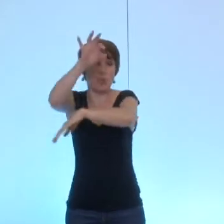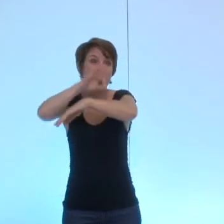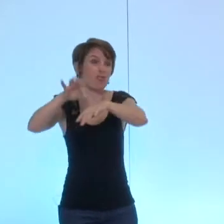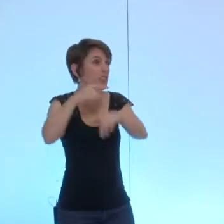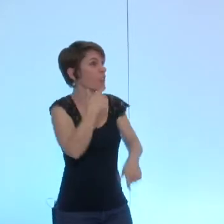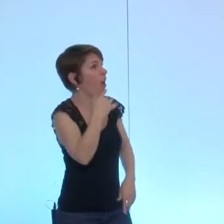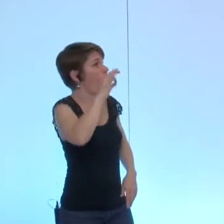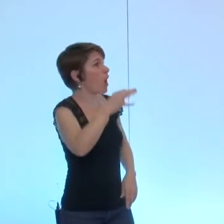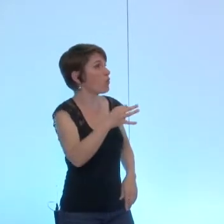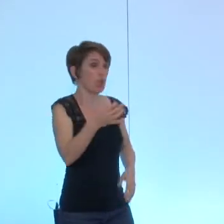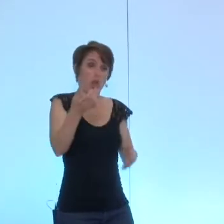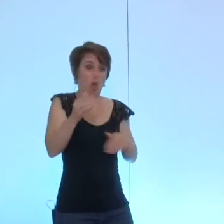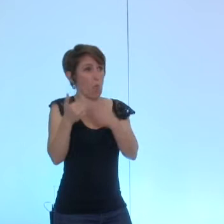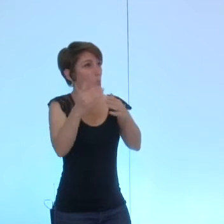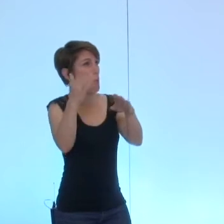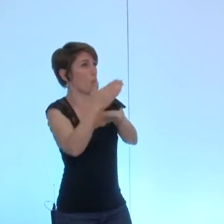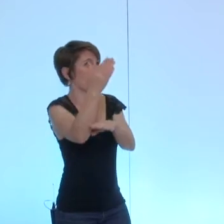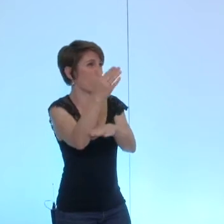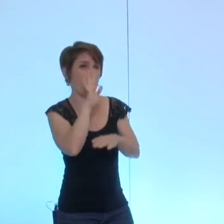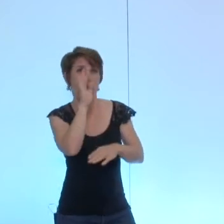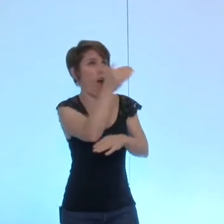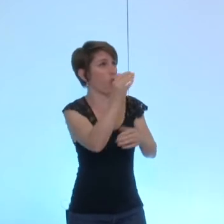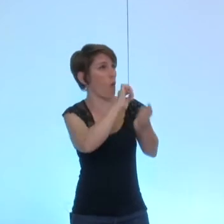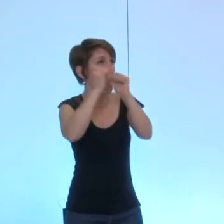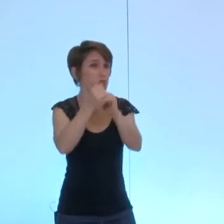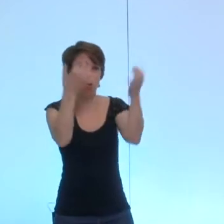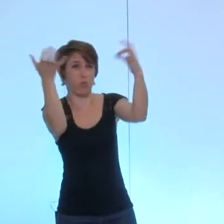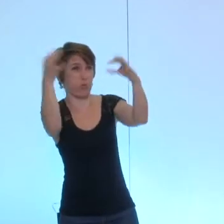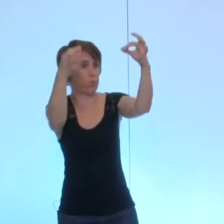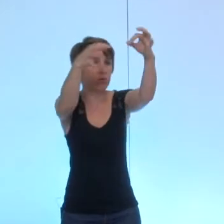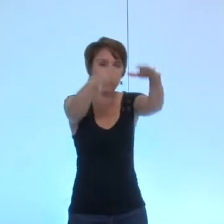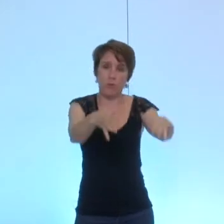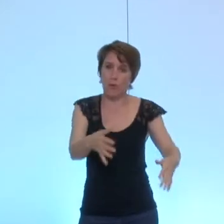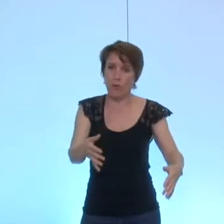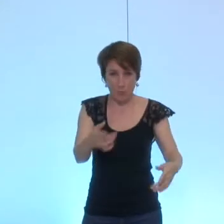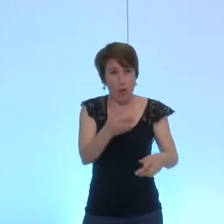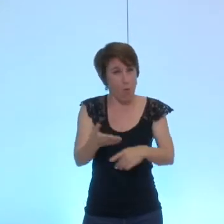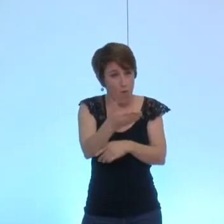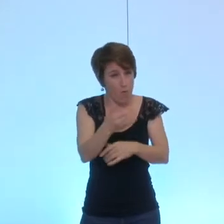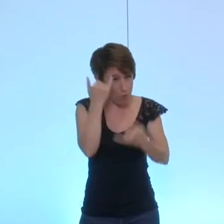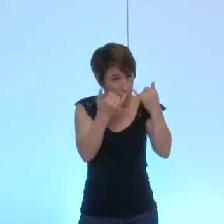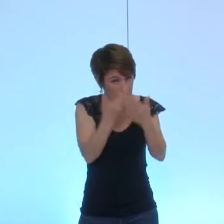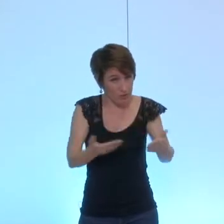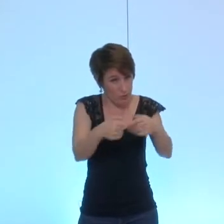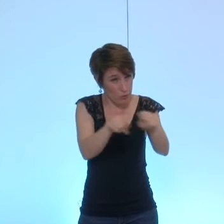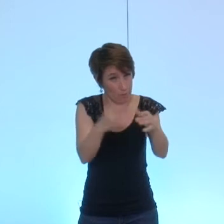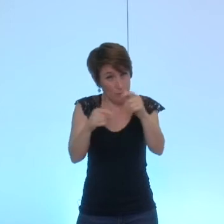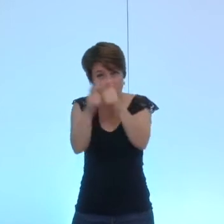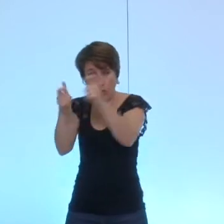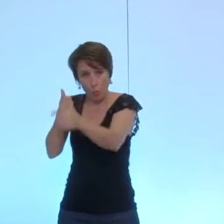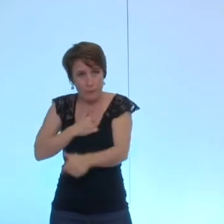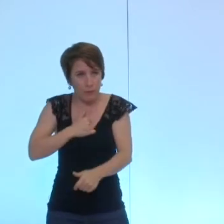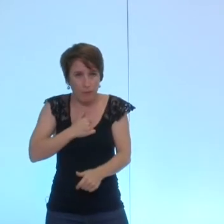on s'est trompé on change ou modifie imaginez-vous si les choses se passaient comme ça dans l'industrie privée ça ne fonctionnerait jamais